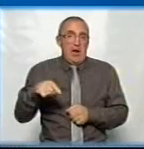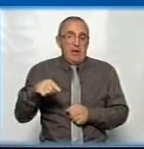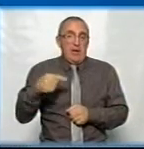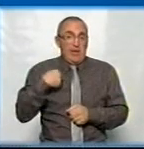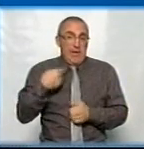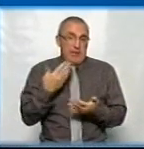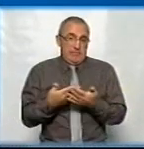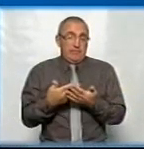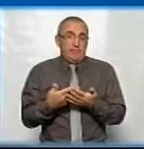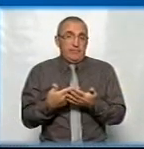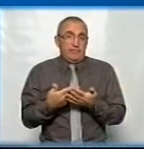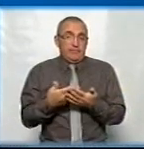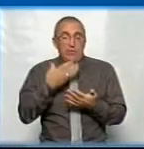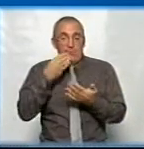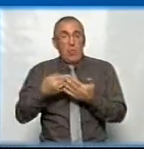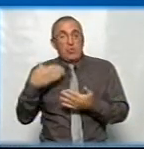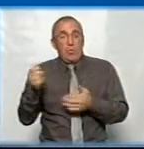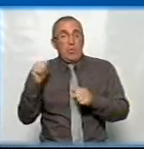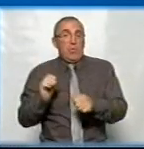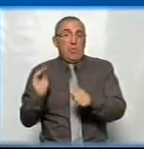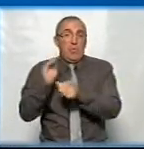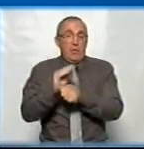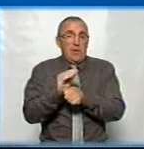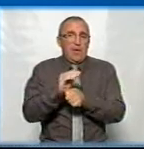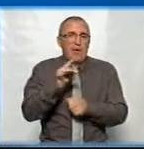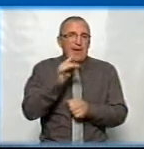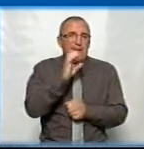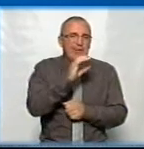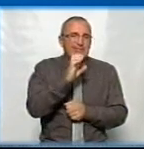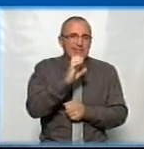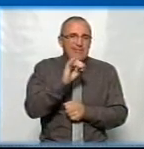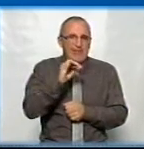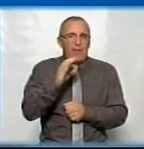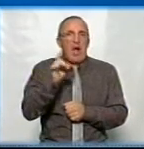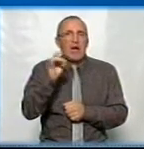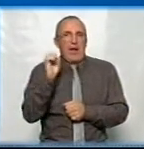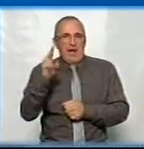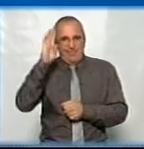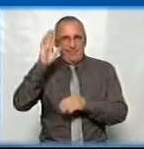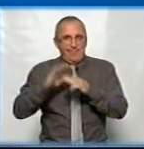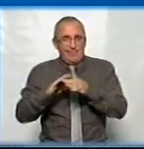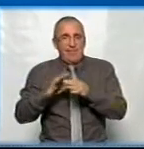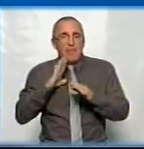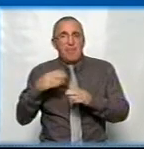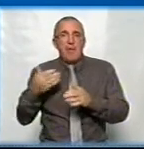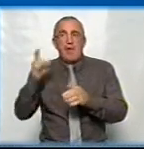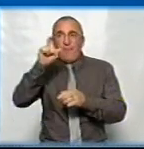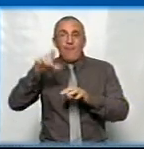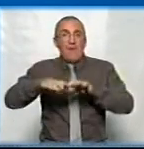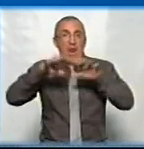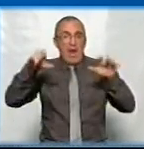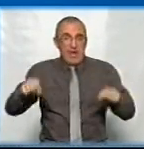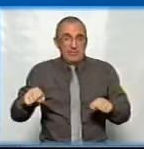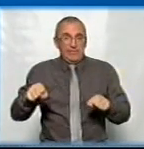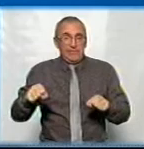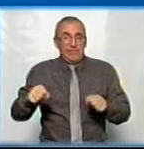кстати, со своєї сторони могу добавить, що Лазимир Санщилак рак, прежде всего, хотіла привлечь внимание городських властей, в